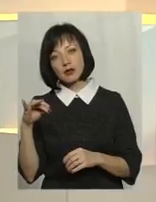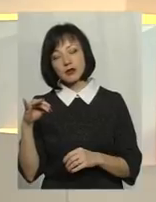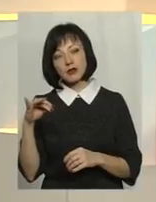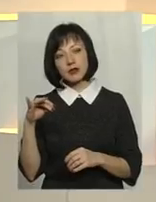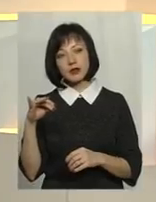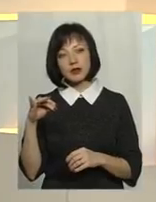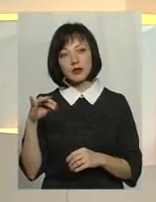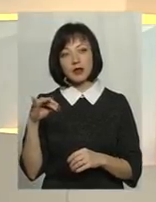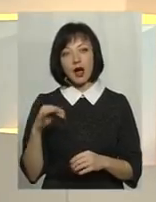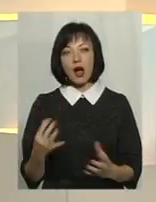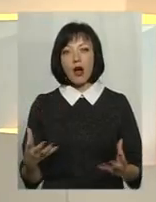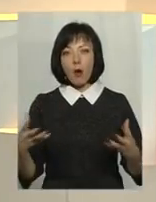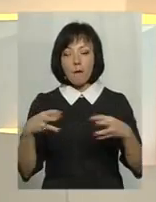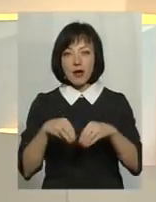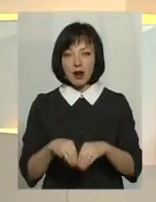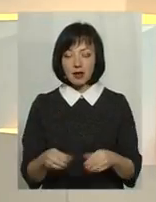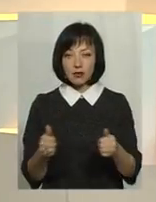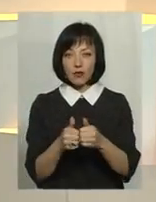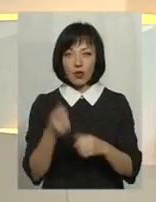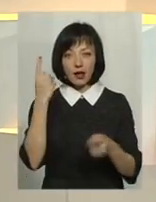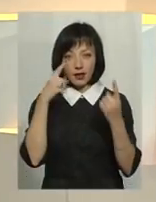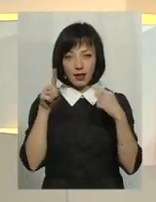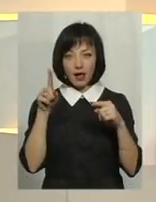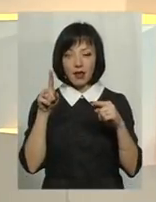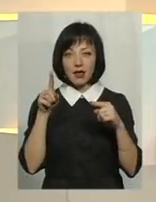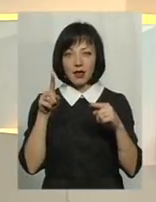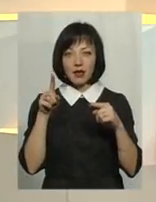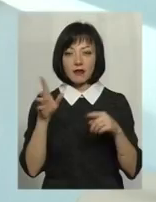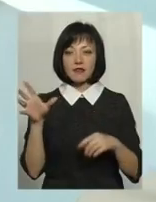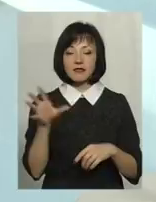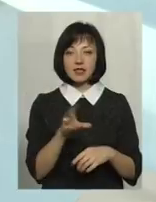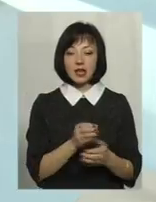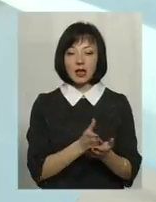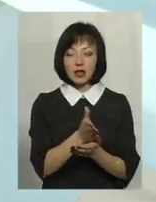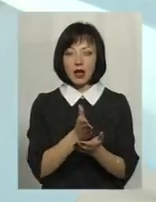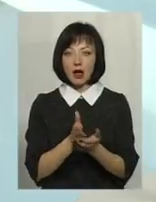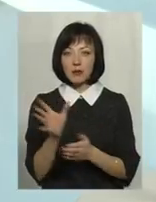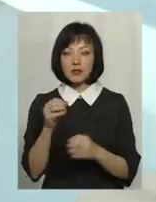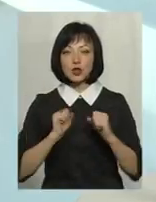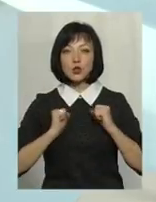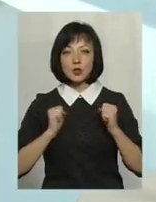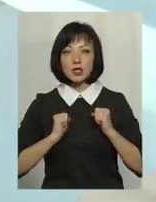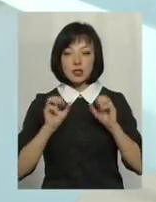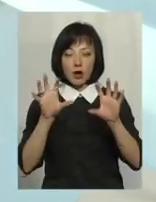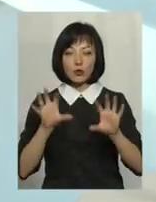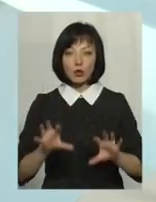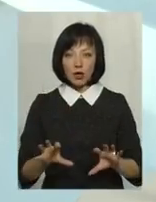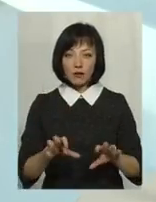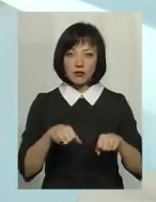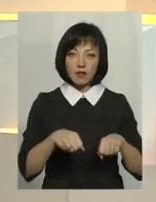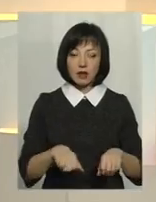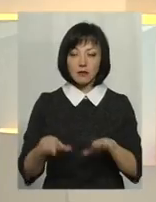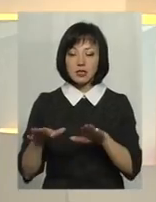ота кооперація довкола ідеї об'єднання всіх напрямків, всіх зусиль законодавчої гілки влади,